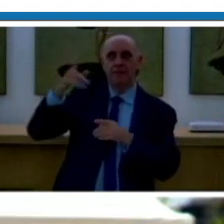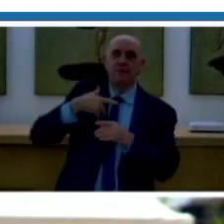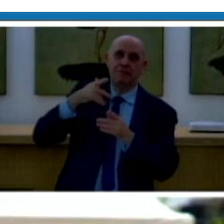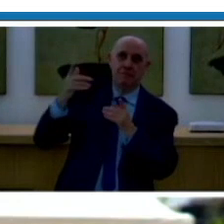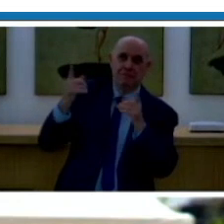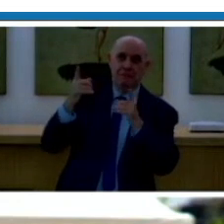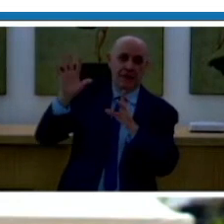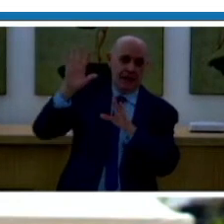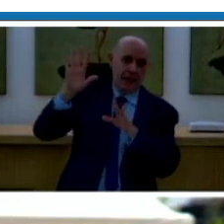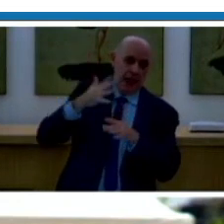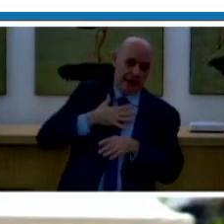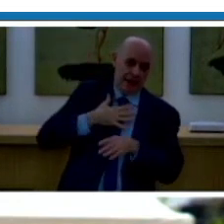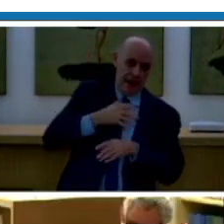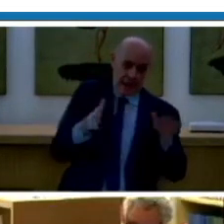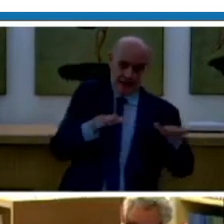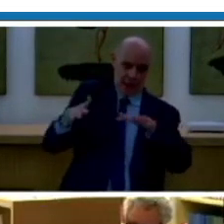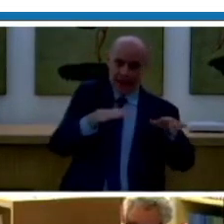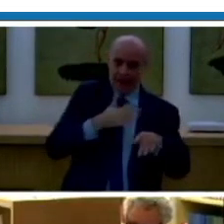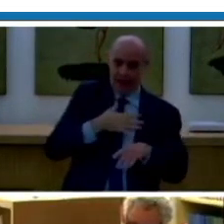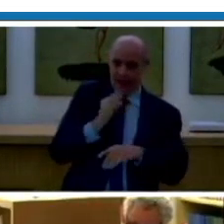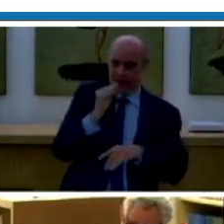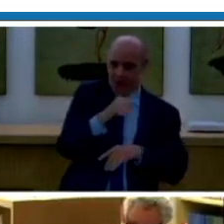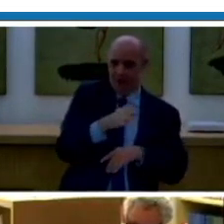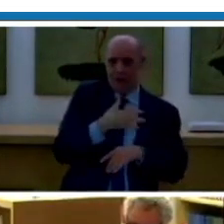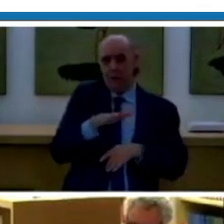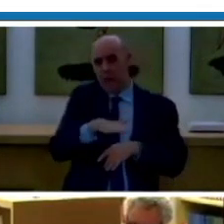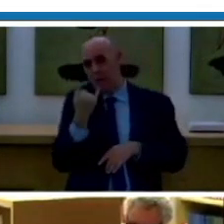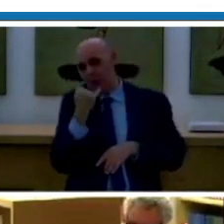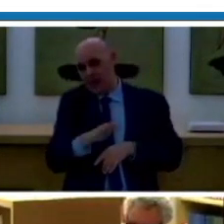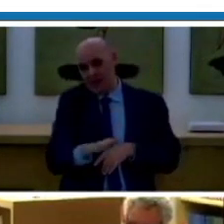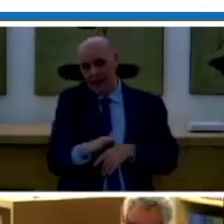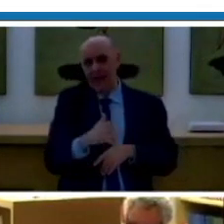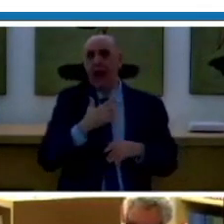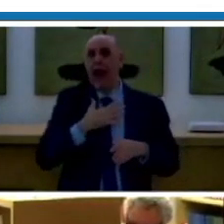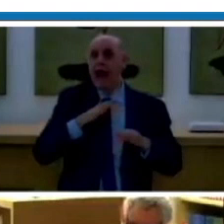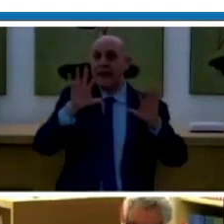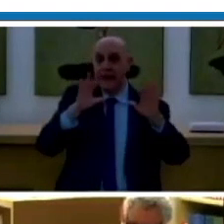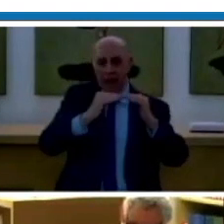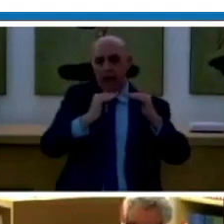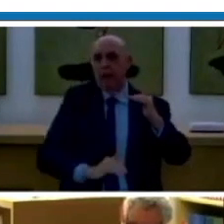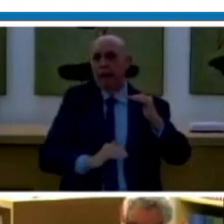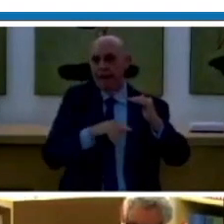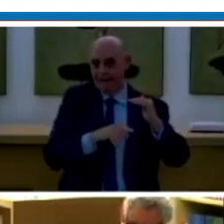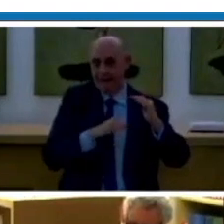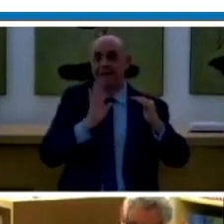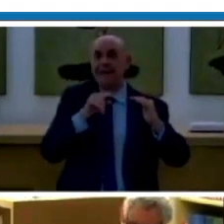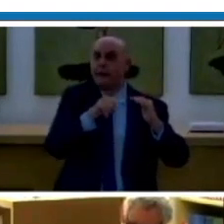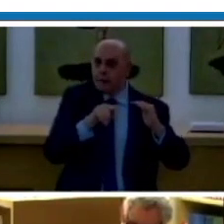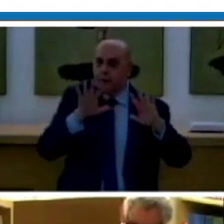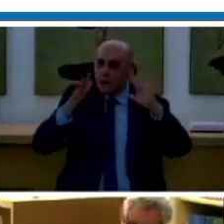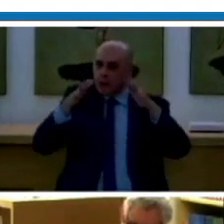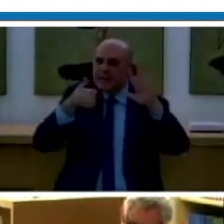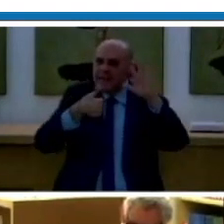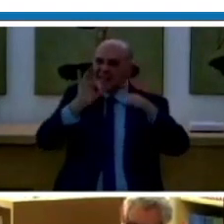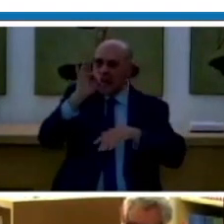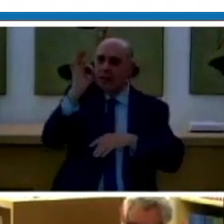media dei ragazzi, a questo punto adolescenti, barra bambini, che partecipano è sotto i dieci anni, dei quali il 60%